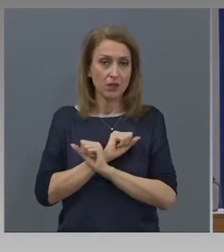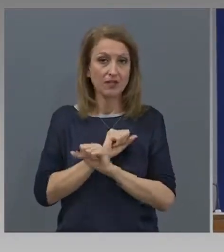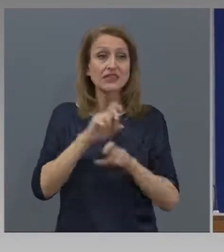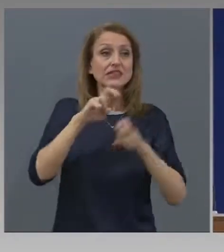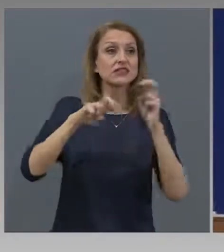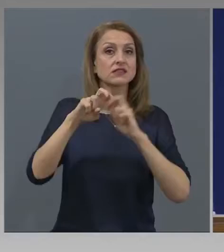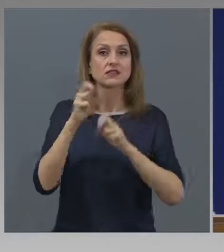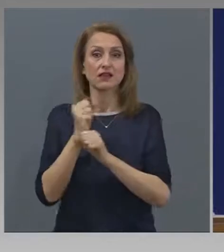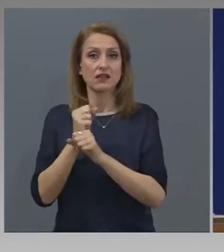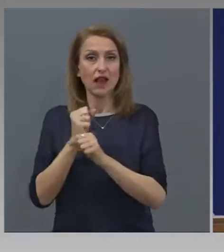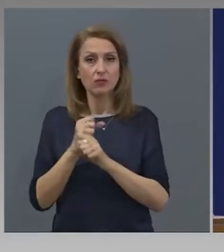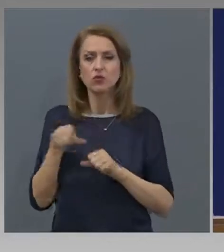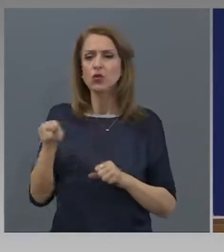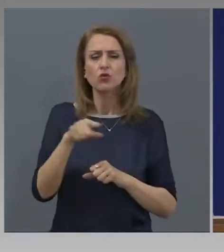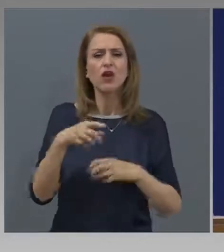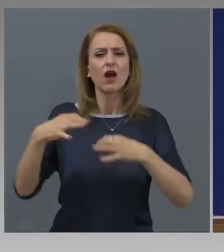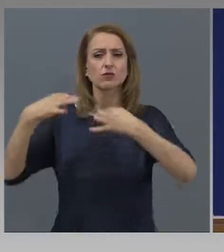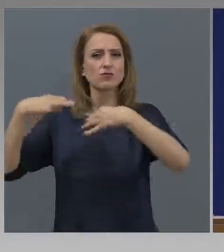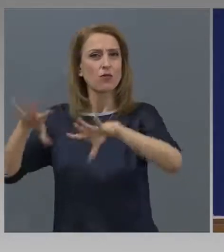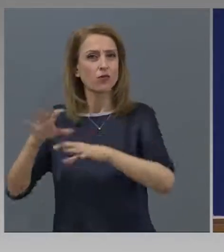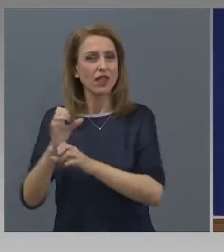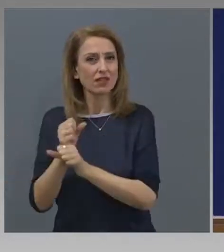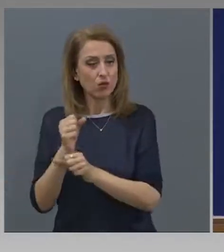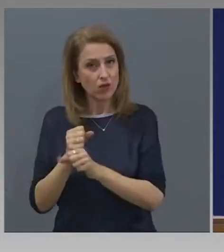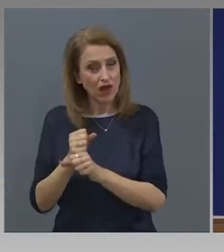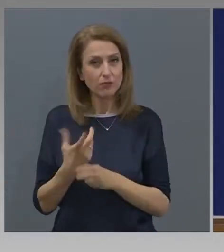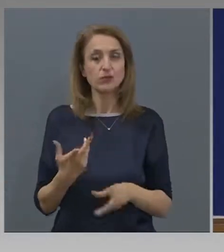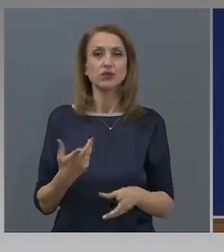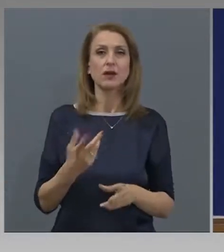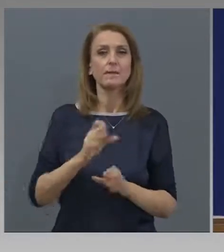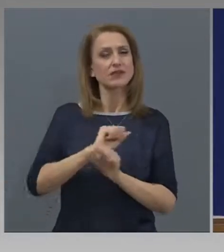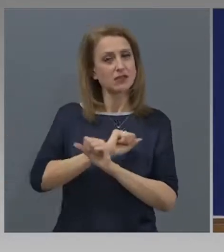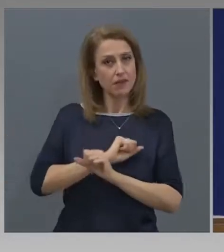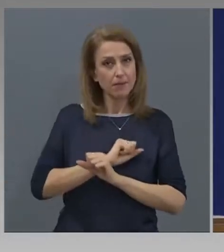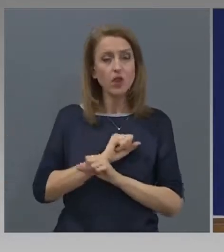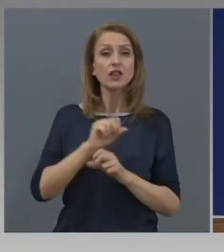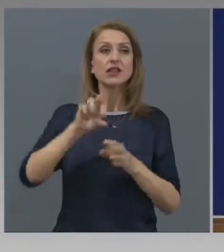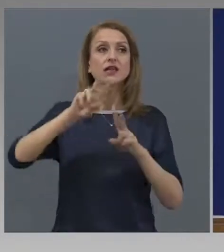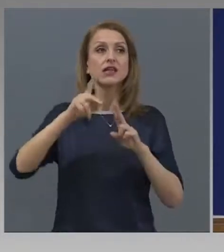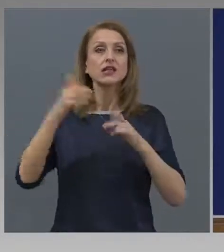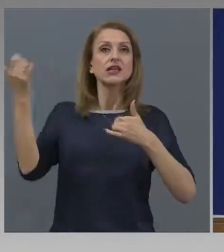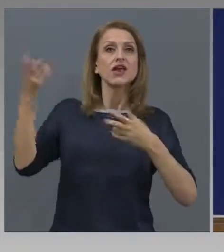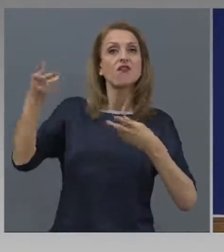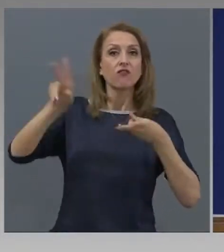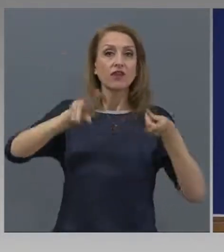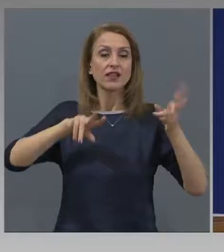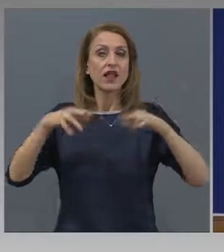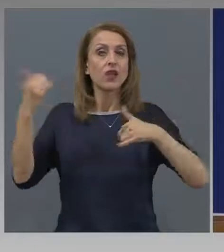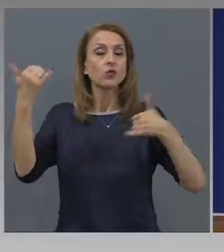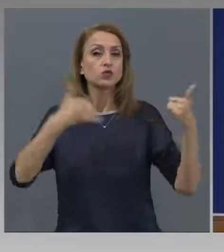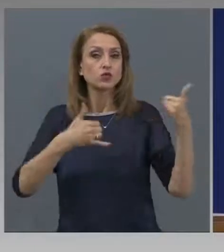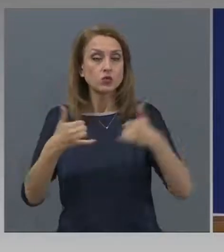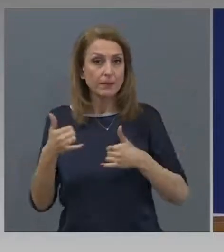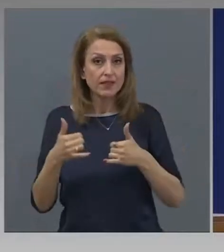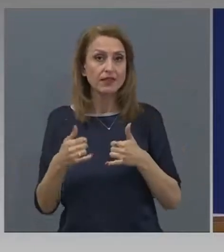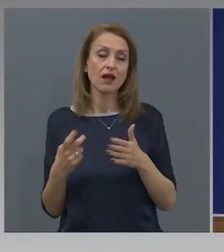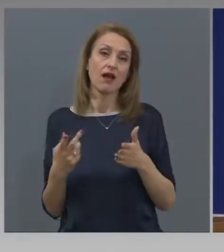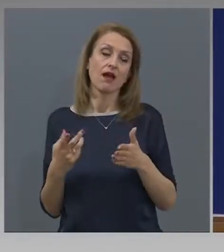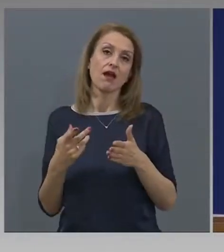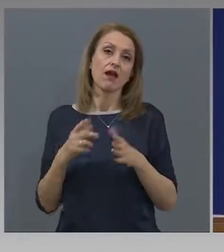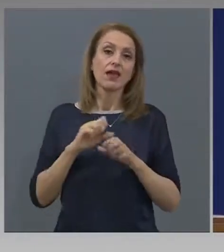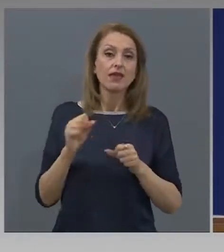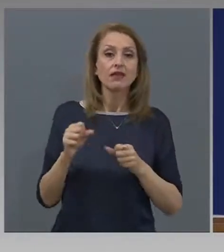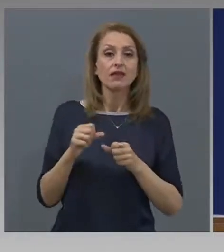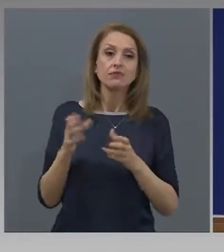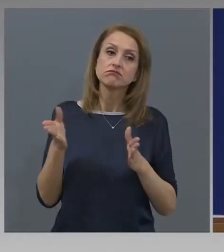лица, това са хора освободени от работа в България, хора, които са се завърнали от чужбина, както и подведени за регистрация с